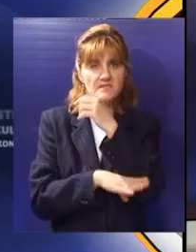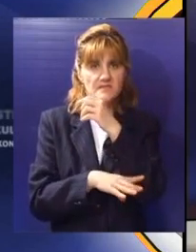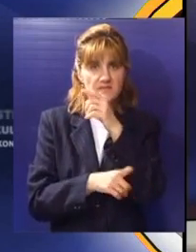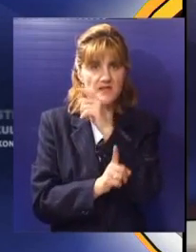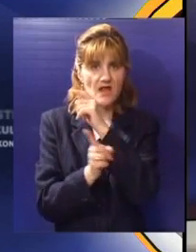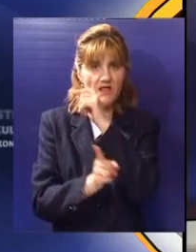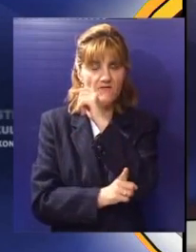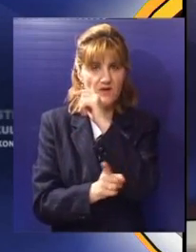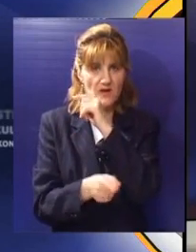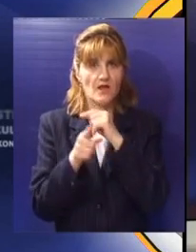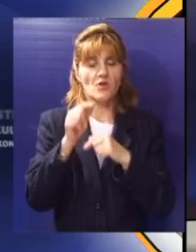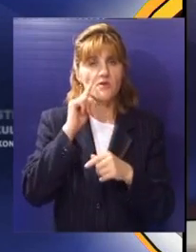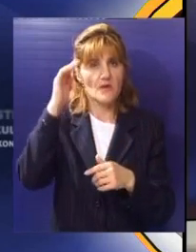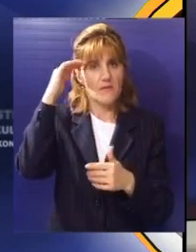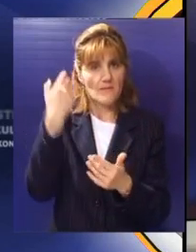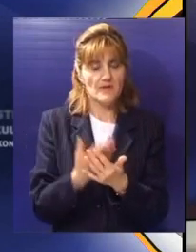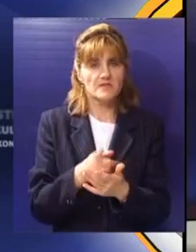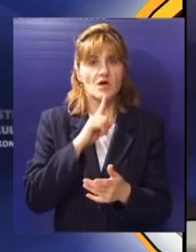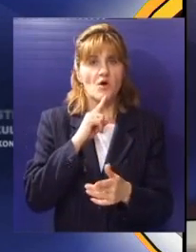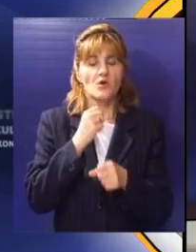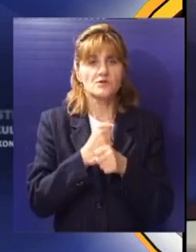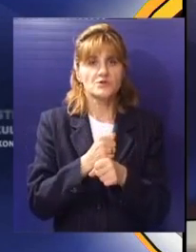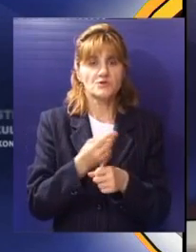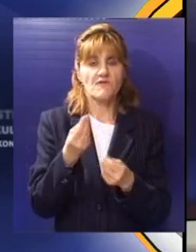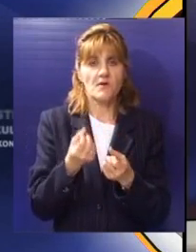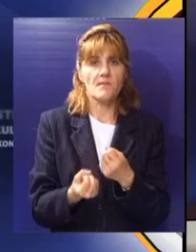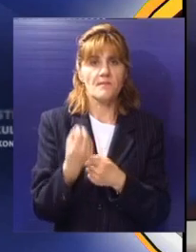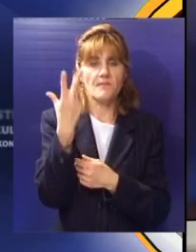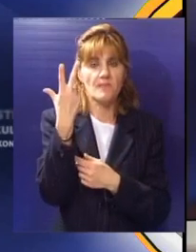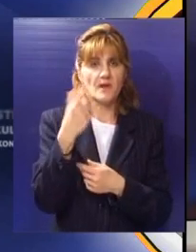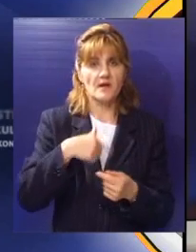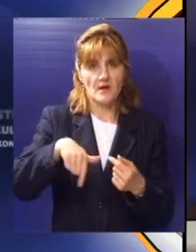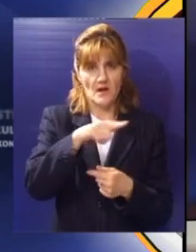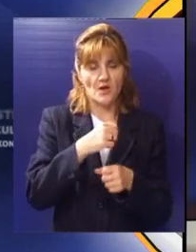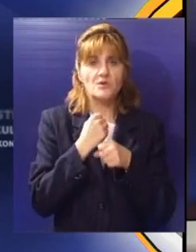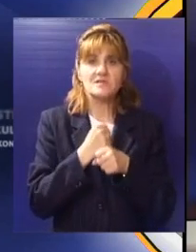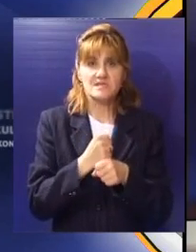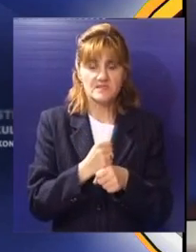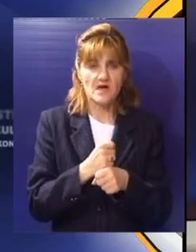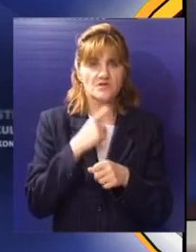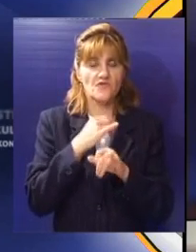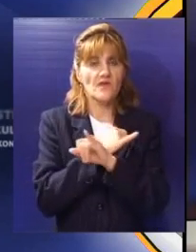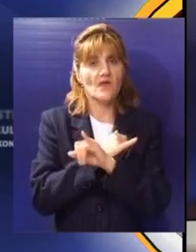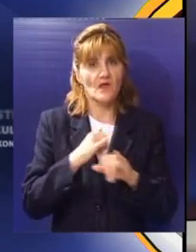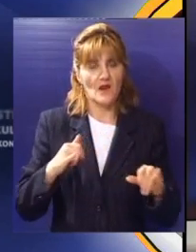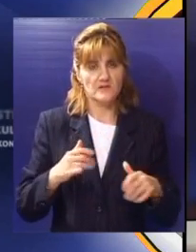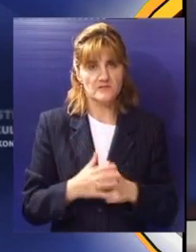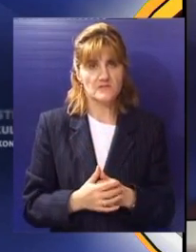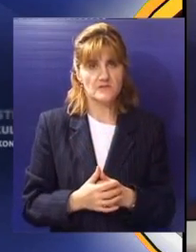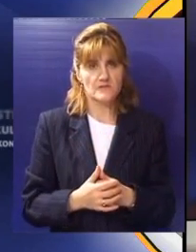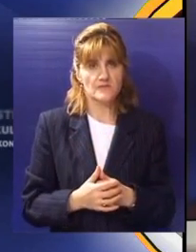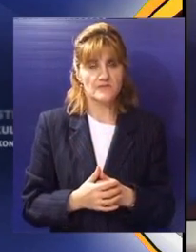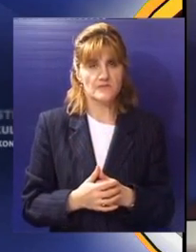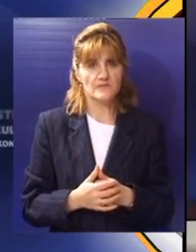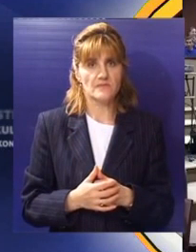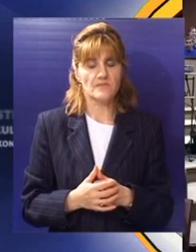nagrada za najveće ekološko priznanje koje se dodeljuje na ovim prostorima za očuvanje zaštitu i unapređenje životne